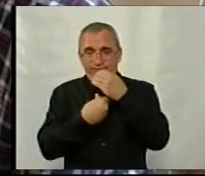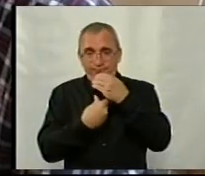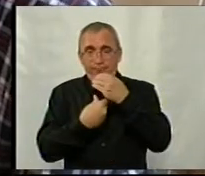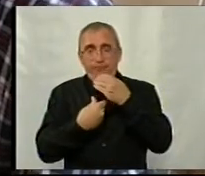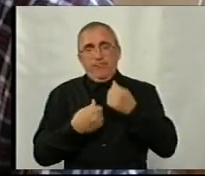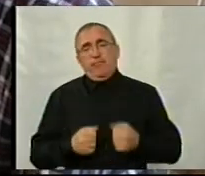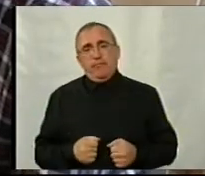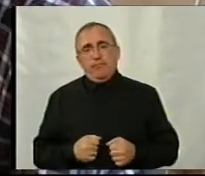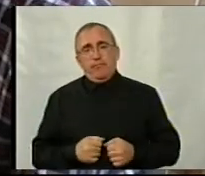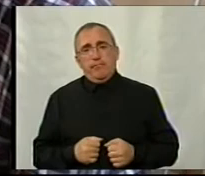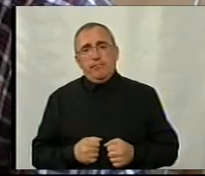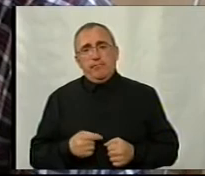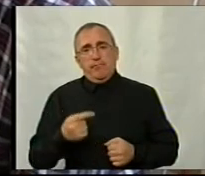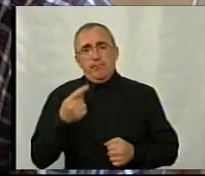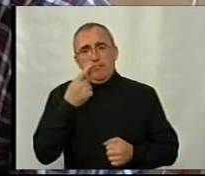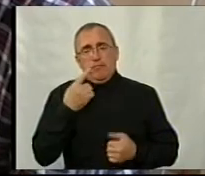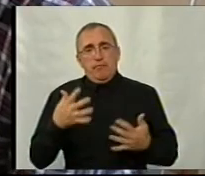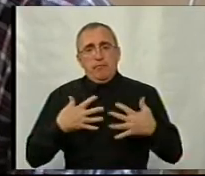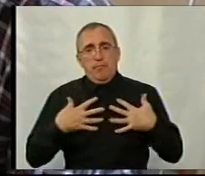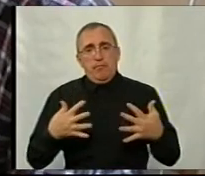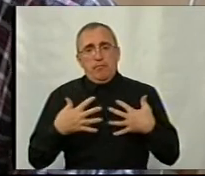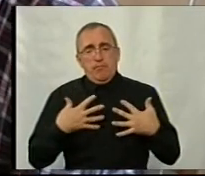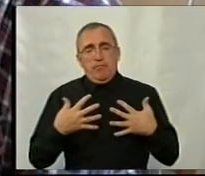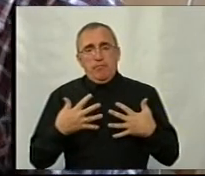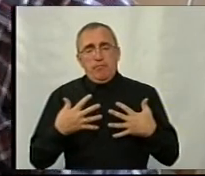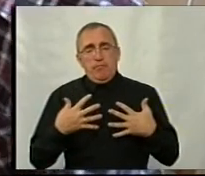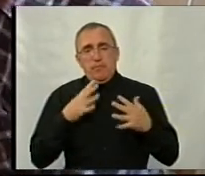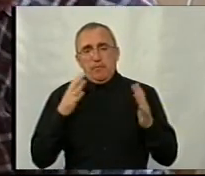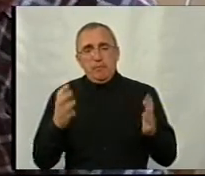функція носового дихання збережена.